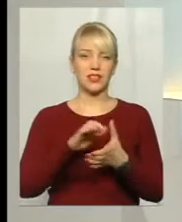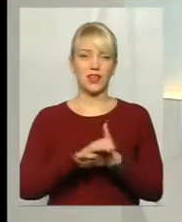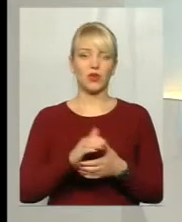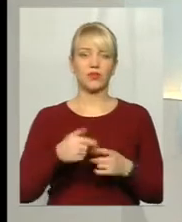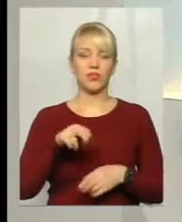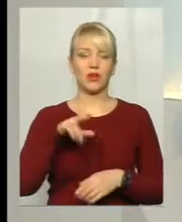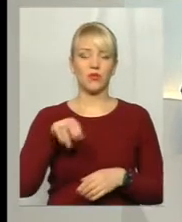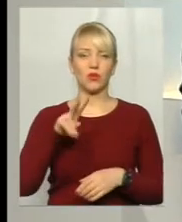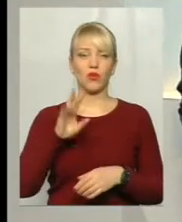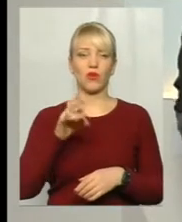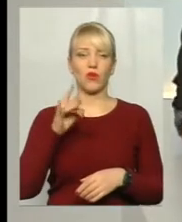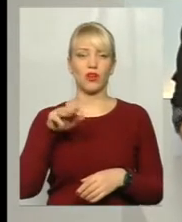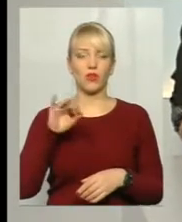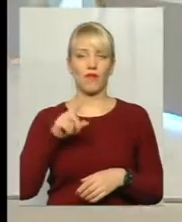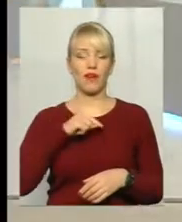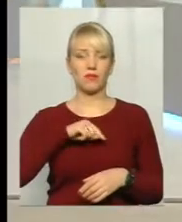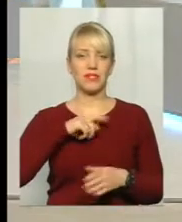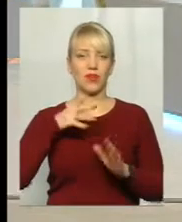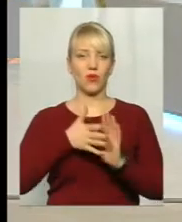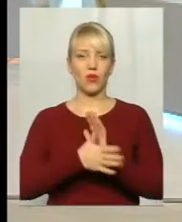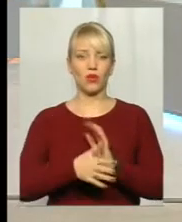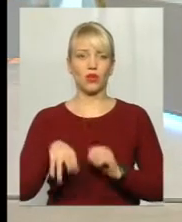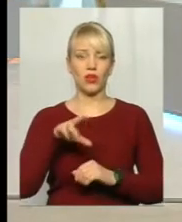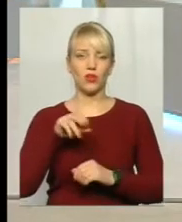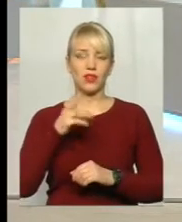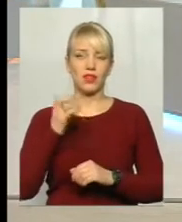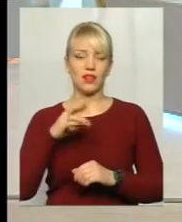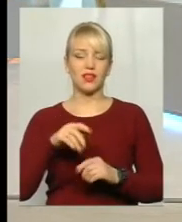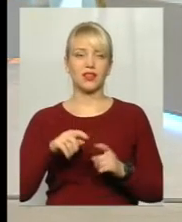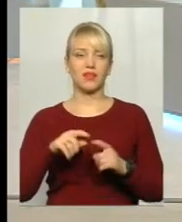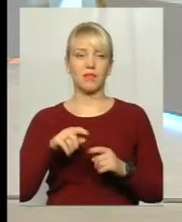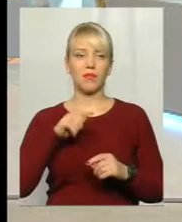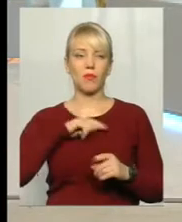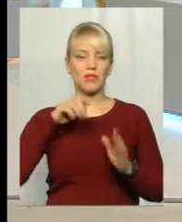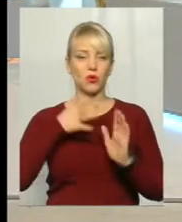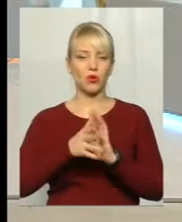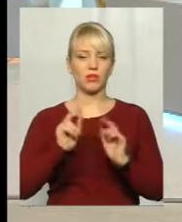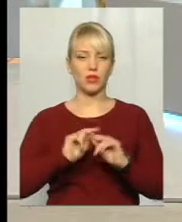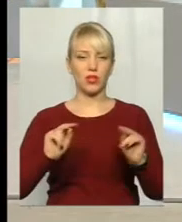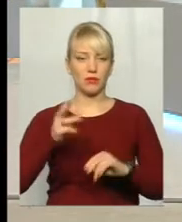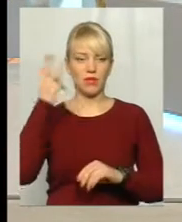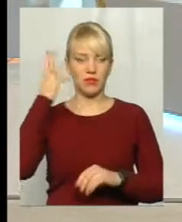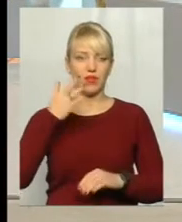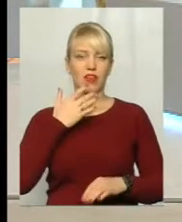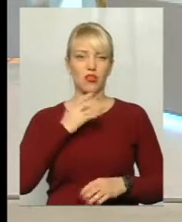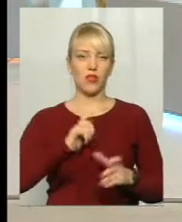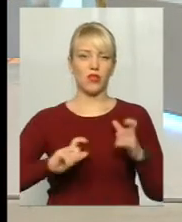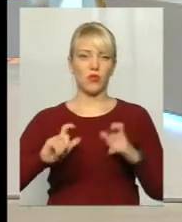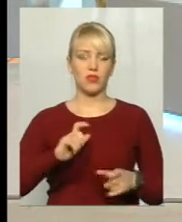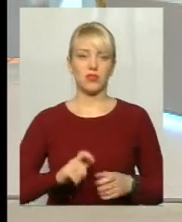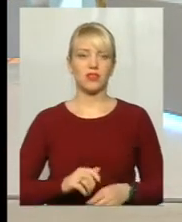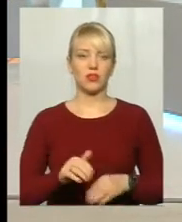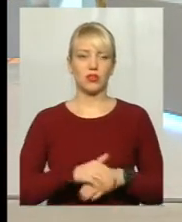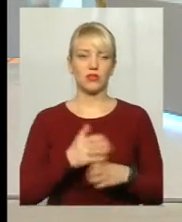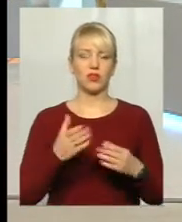Подкаритова, психолог, доцент кафедри психології та педагогіки Хмельницького національного університету. Доброго дня.